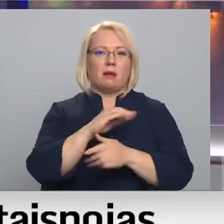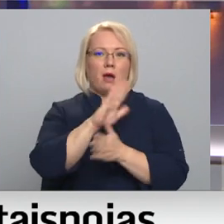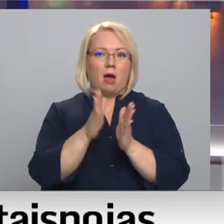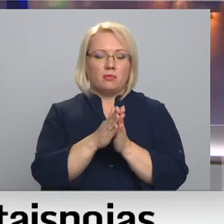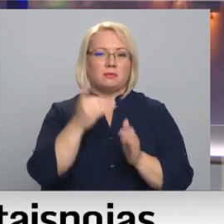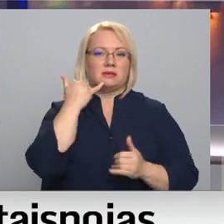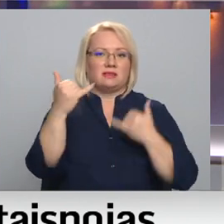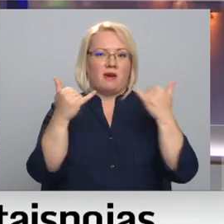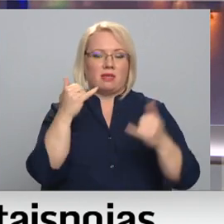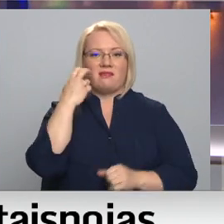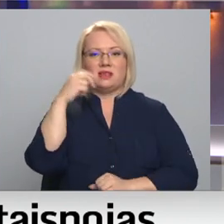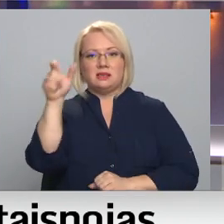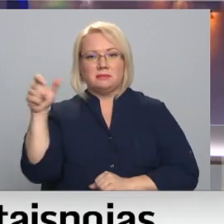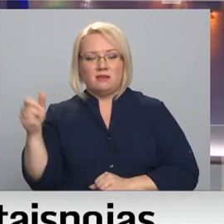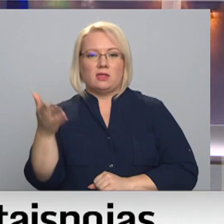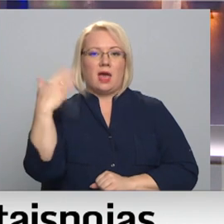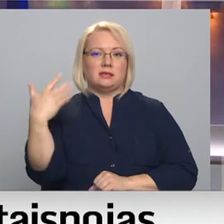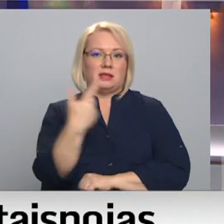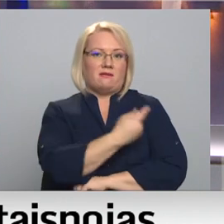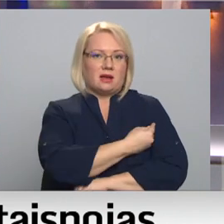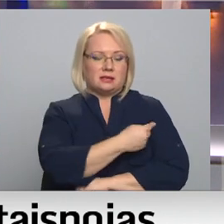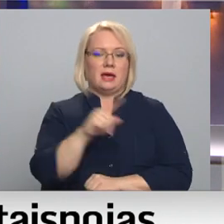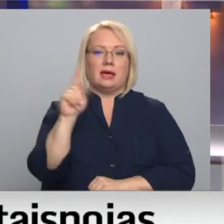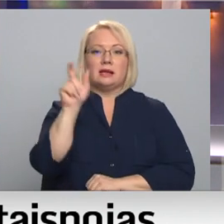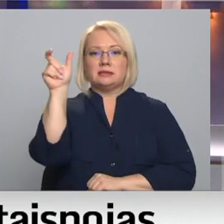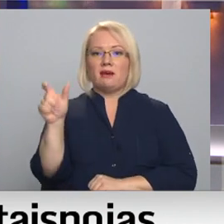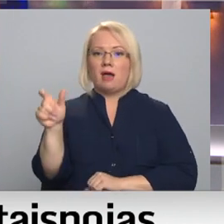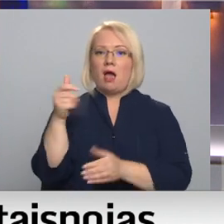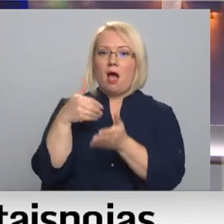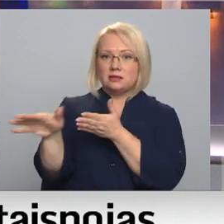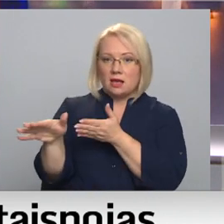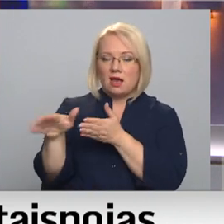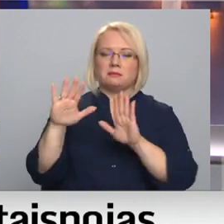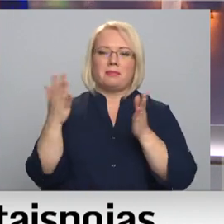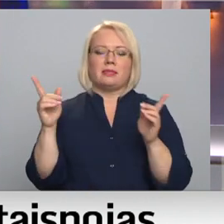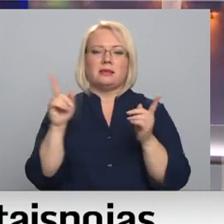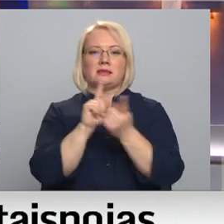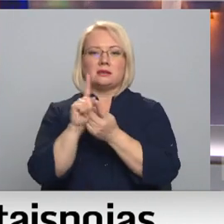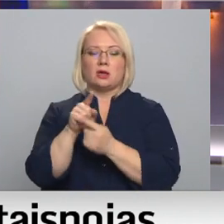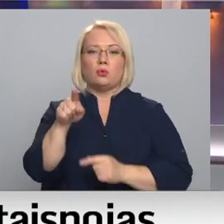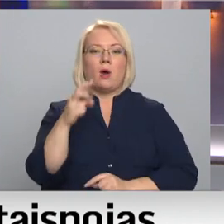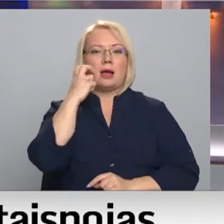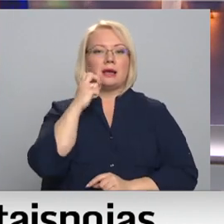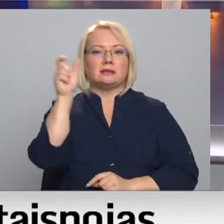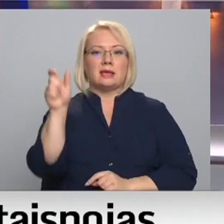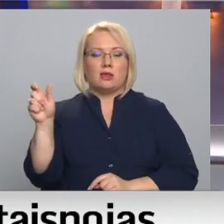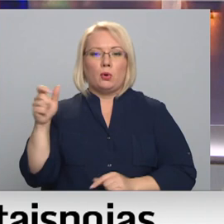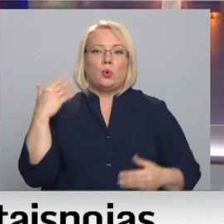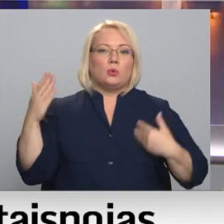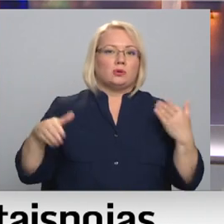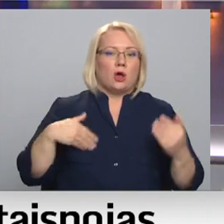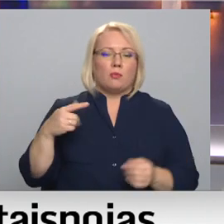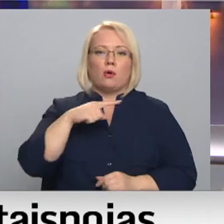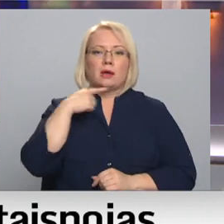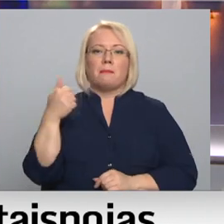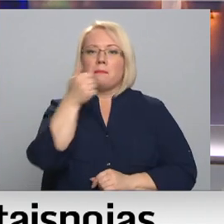senioriem un aicina vakcinēties. Ir cilvēki, kas atsakās to darīt, bet lielākoties nācies saskarties ar to, ka senioriem ir uztraukums un viņi vēlas